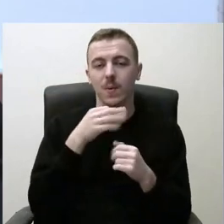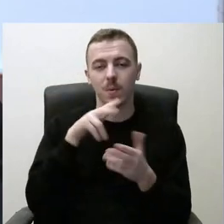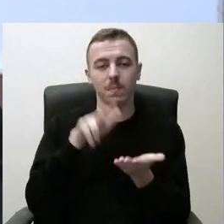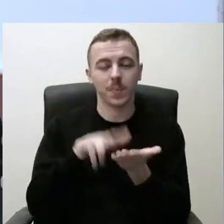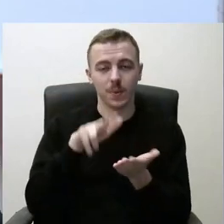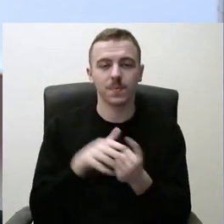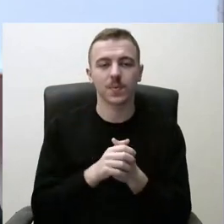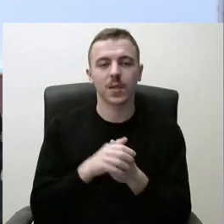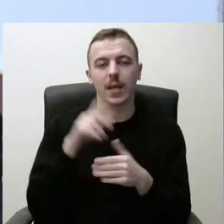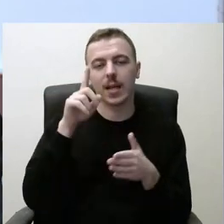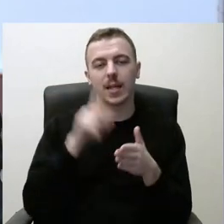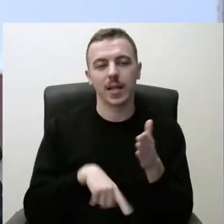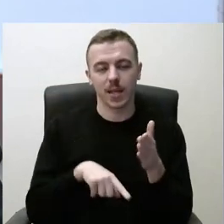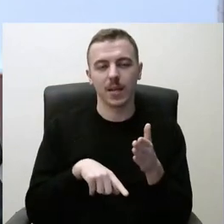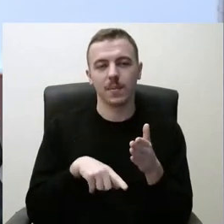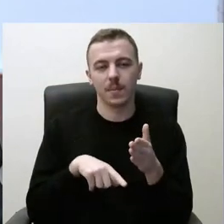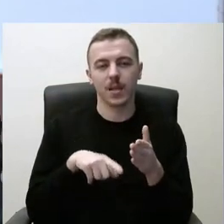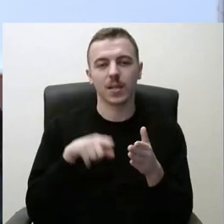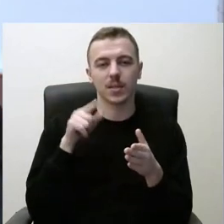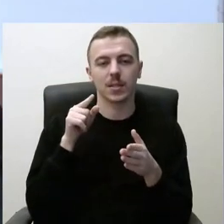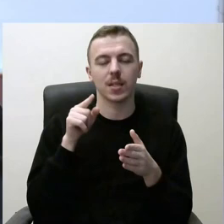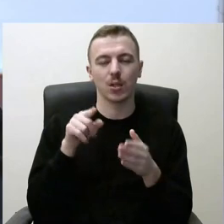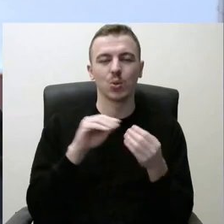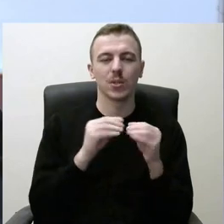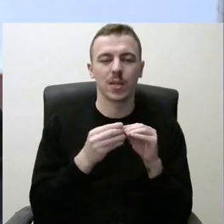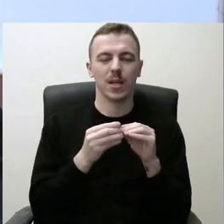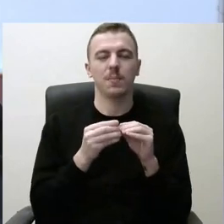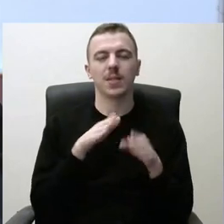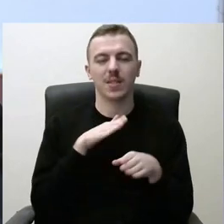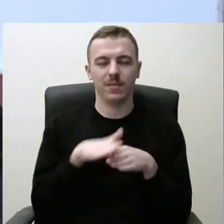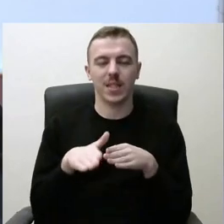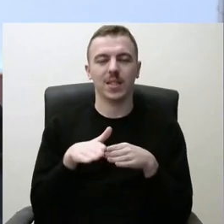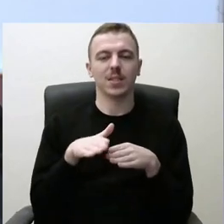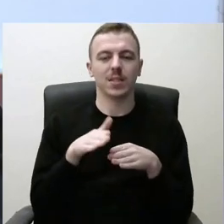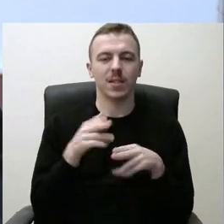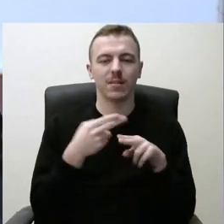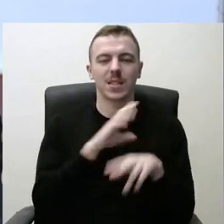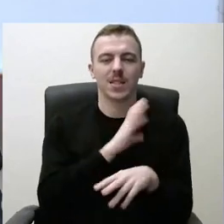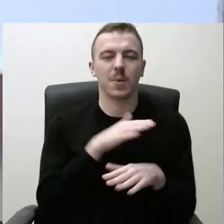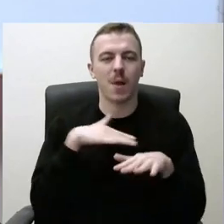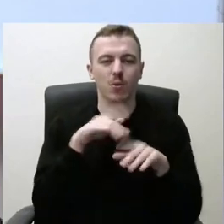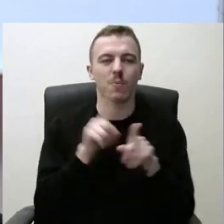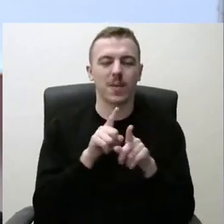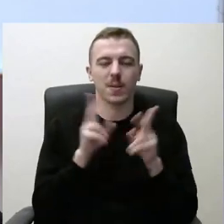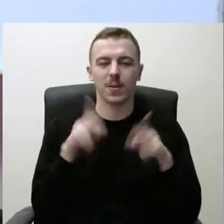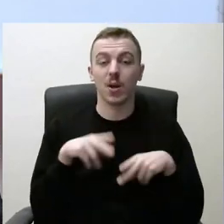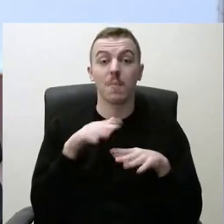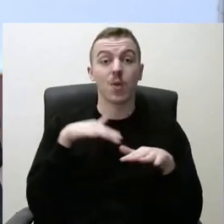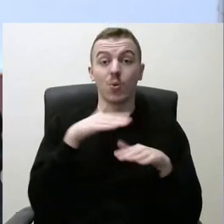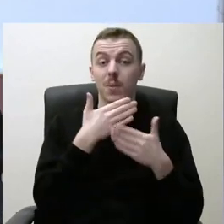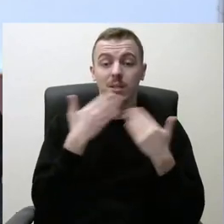nėra, tikimės, kad jisai, ta susitarimas turėtų įveikti, na ir stiprios bendruomenės. Be bendruomenės nėra